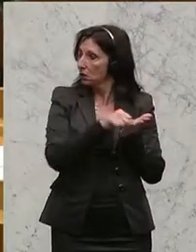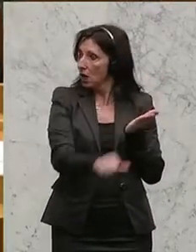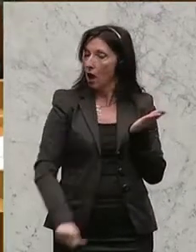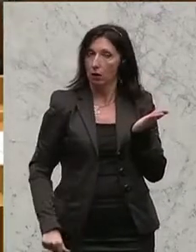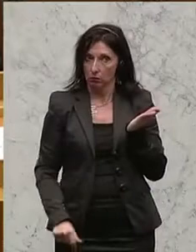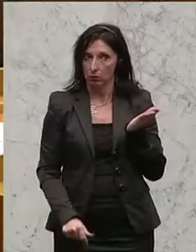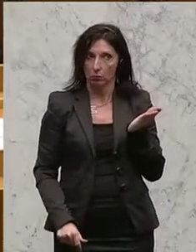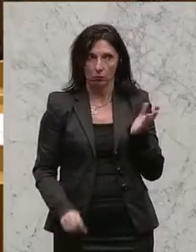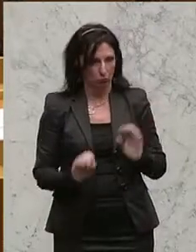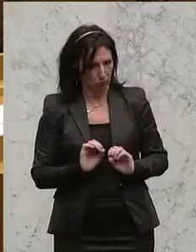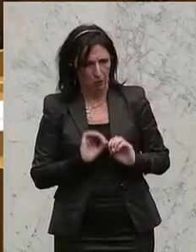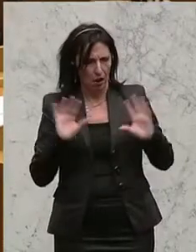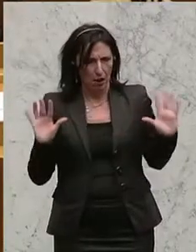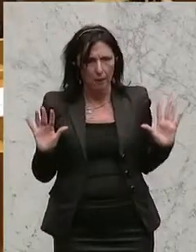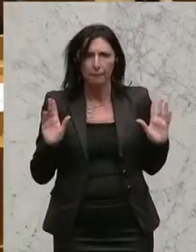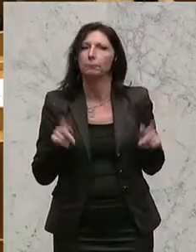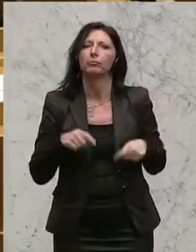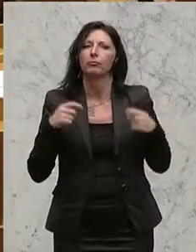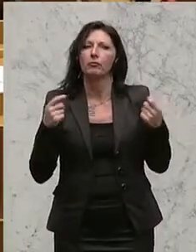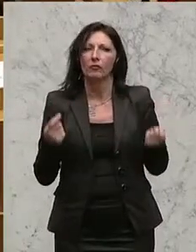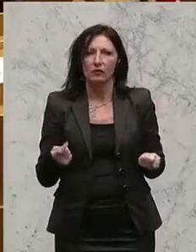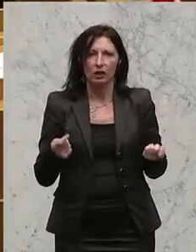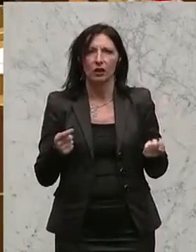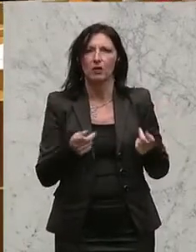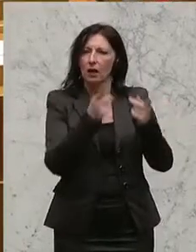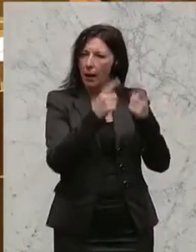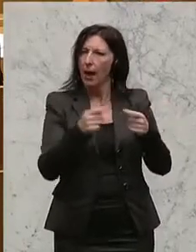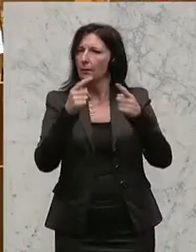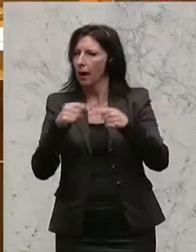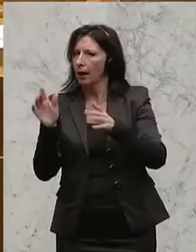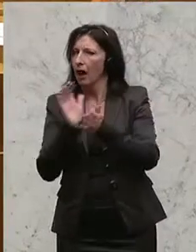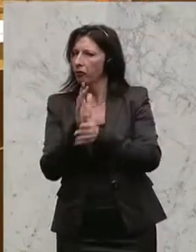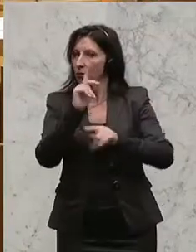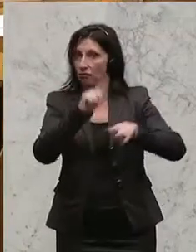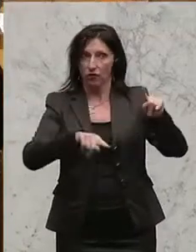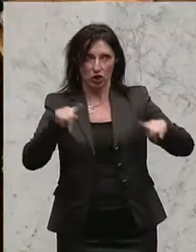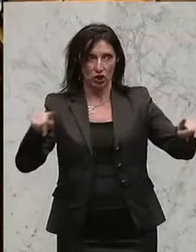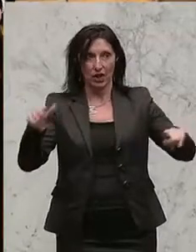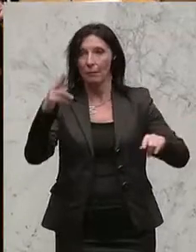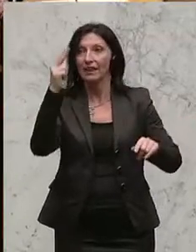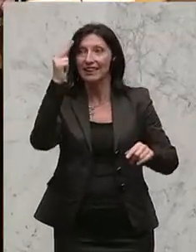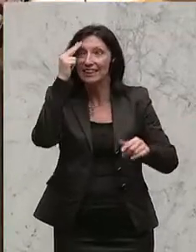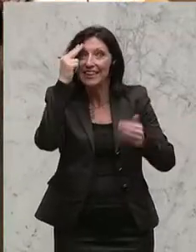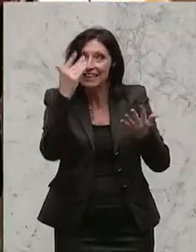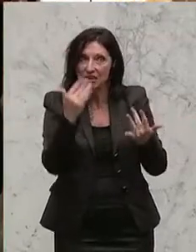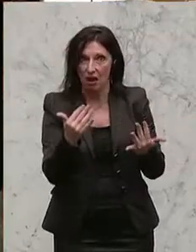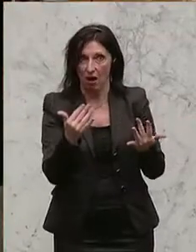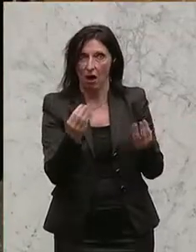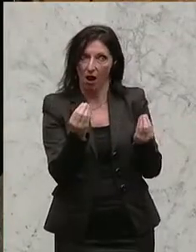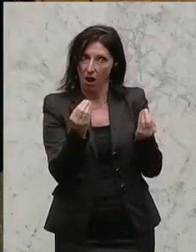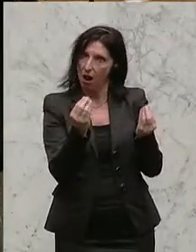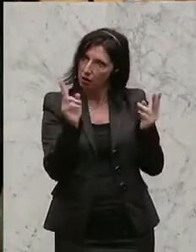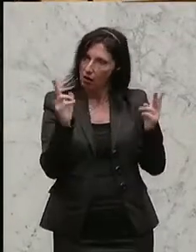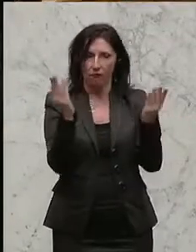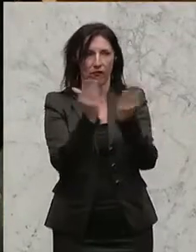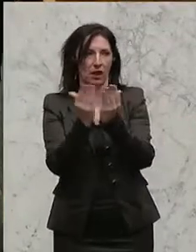Es ist mir klar, es gibt unterschiedliche Aufgaben in den Ländern, aber trotzdem, man kann die Kennzahl vergleichen.